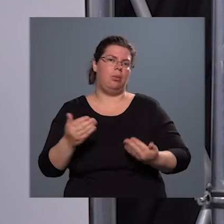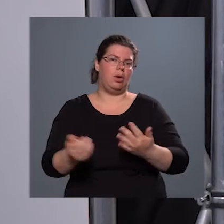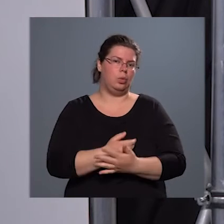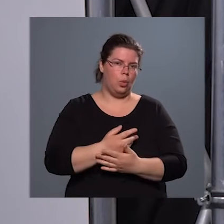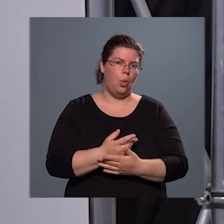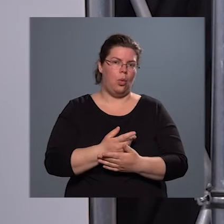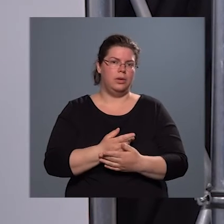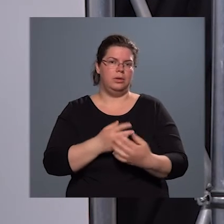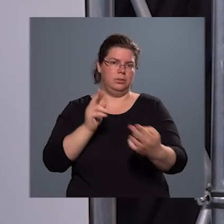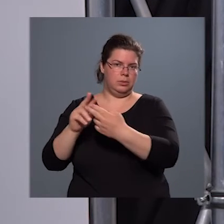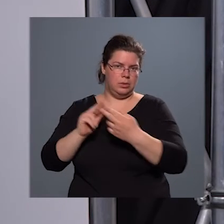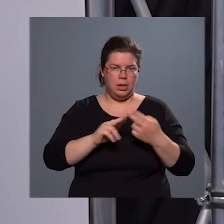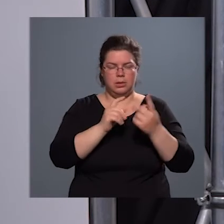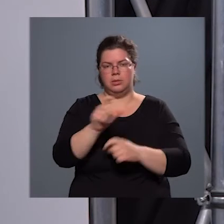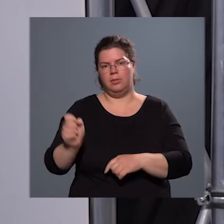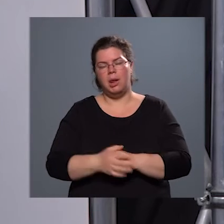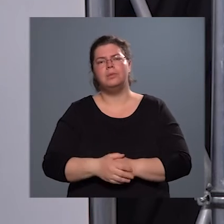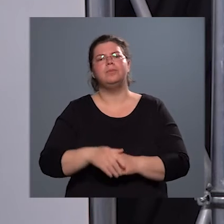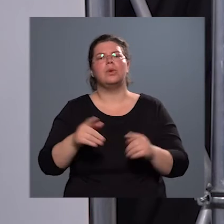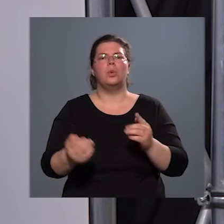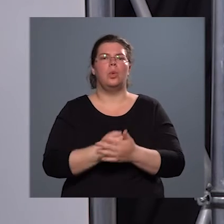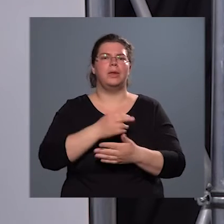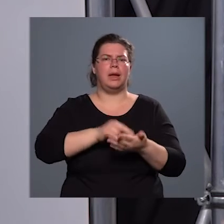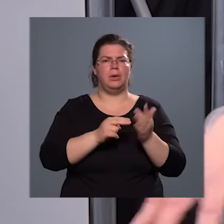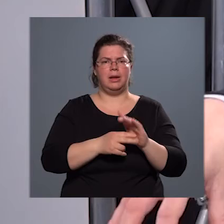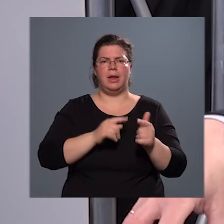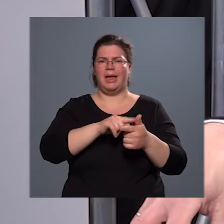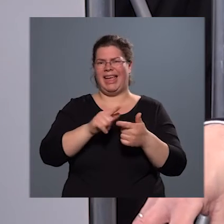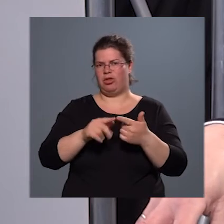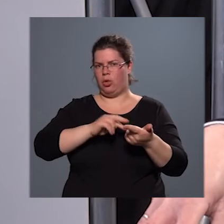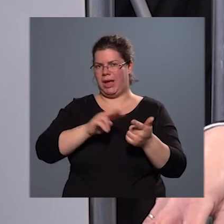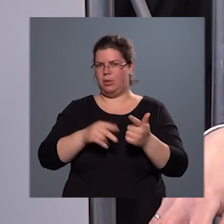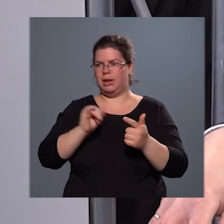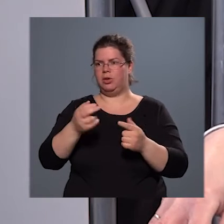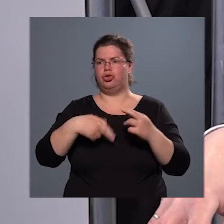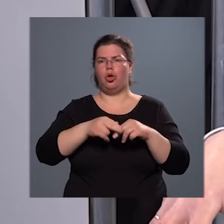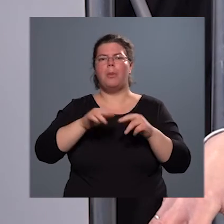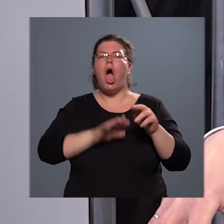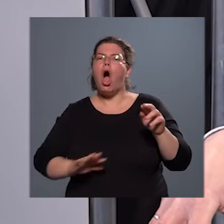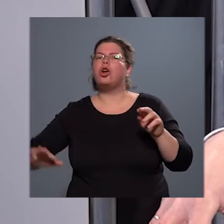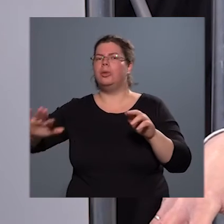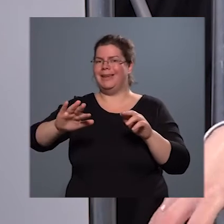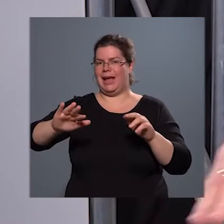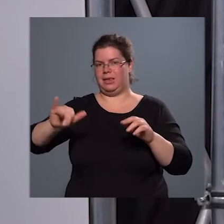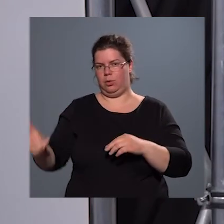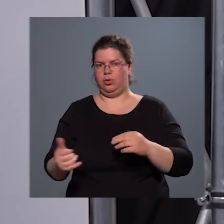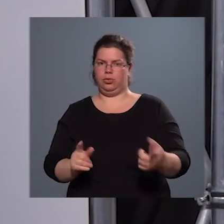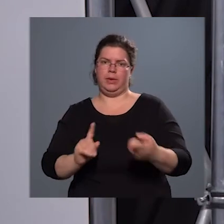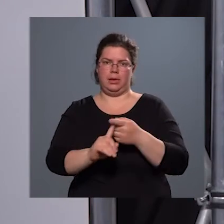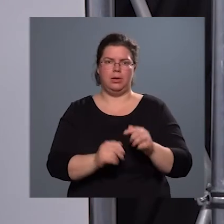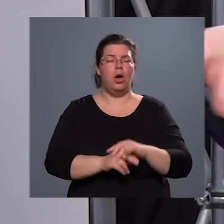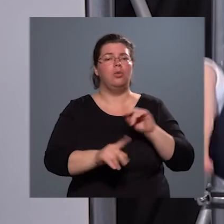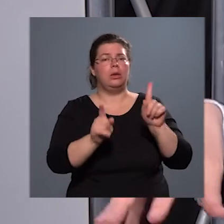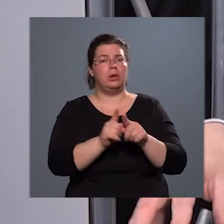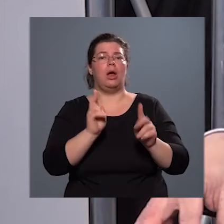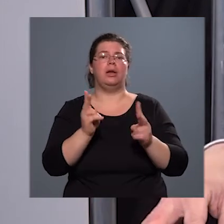már van olyan kerület, mert ugye két kerület és több agglomerációs települést tartozink hozzám, tehát van olyan, akivel